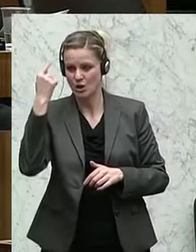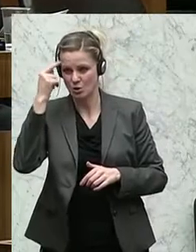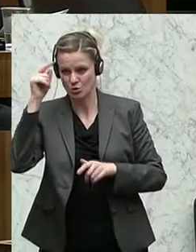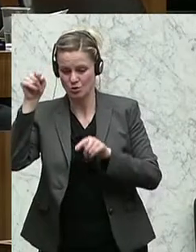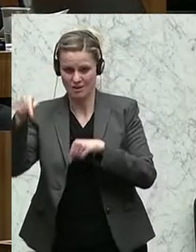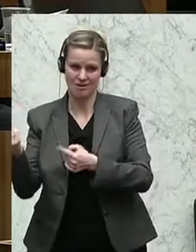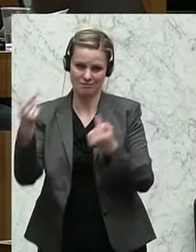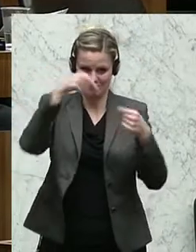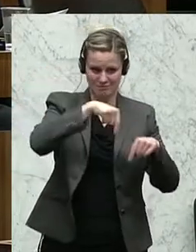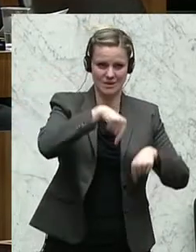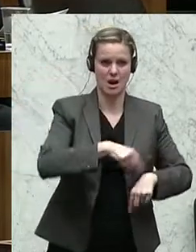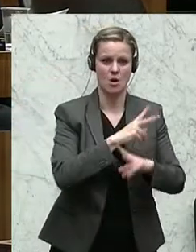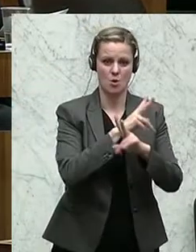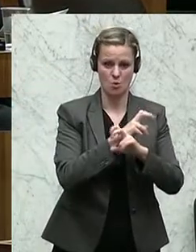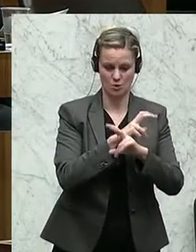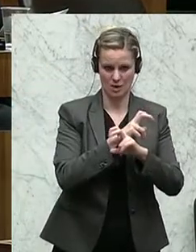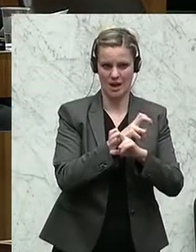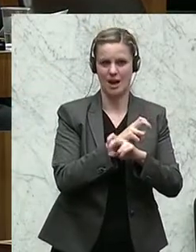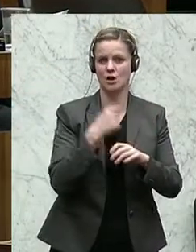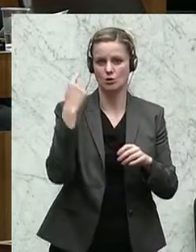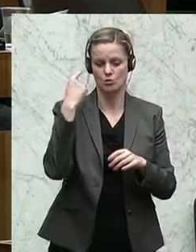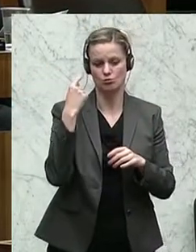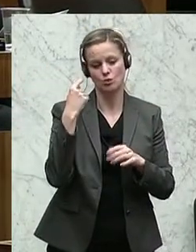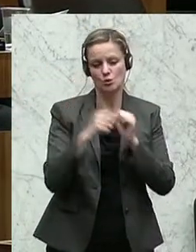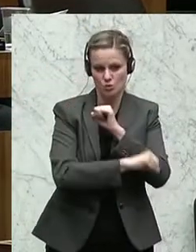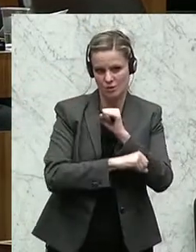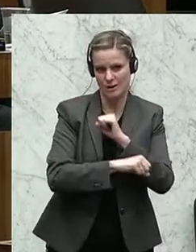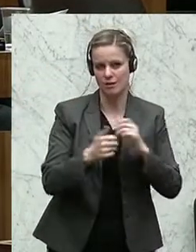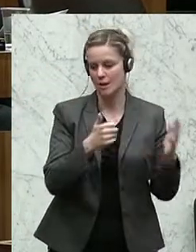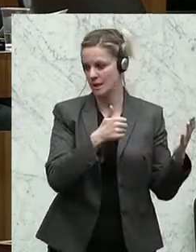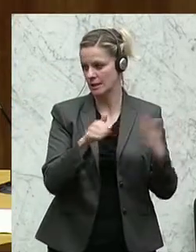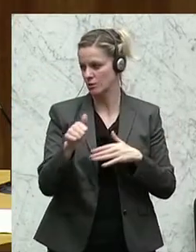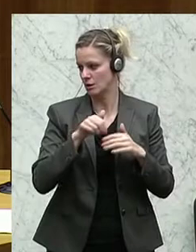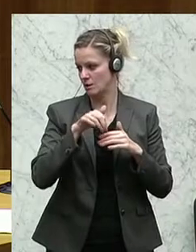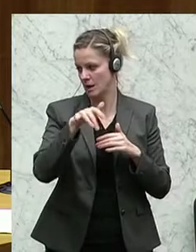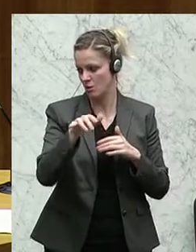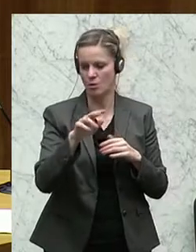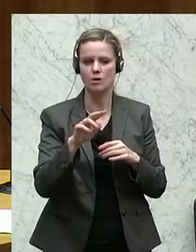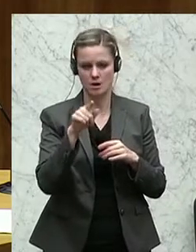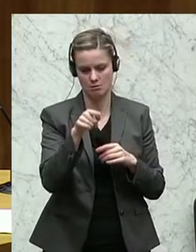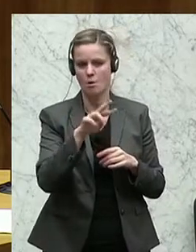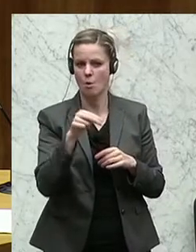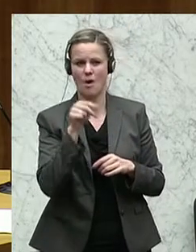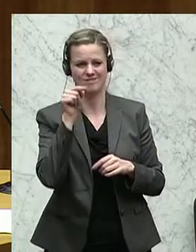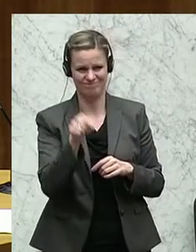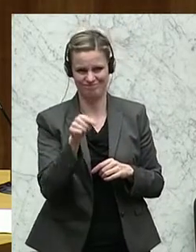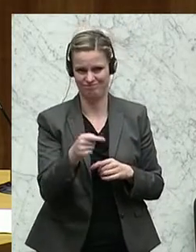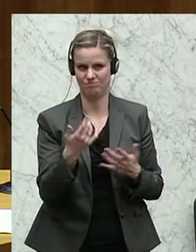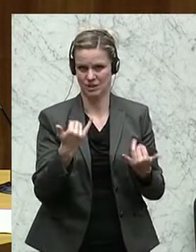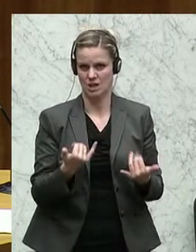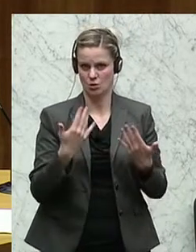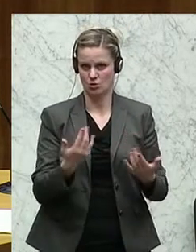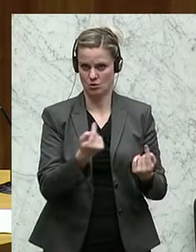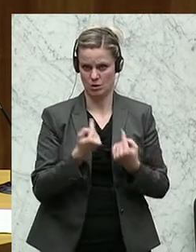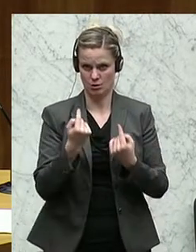es etwa um 600 Millionen Euro, die allein EU-Inländer verursachen. Das, was sich auf europäischer Ebene aus unerfindlichen